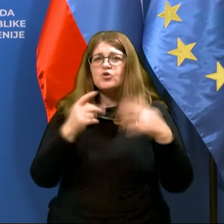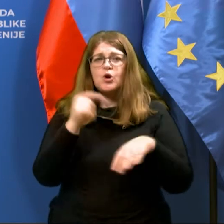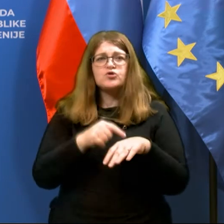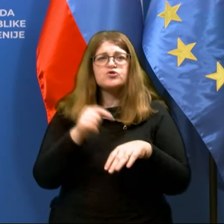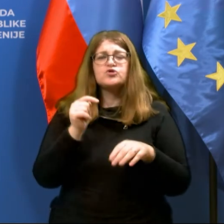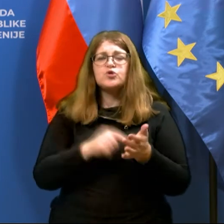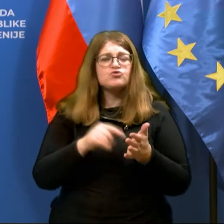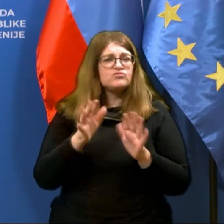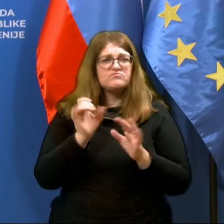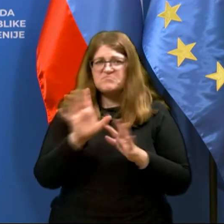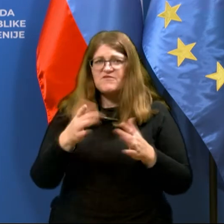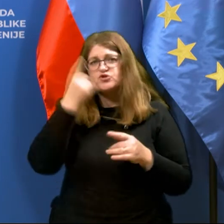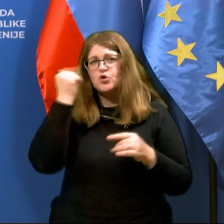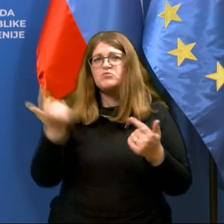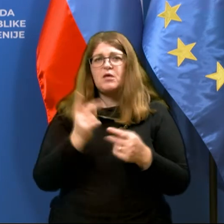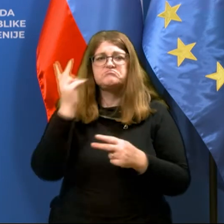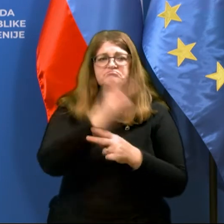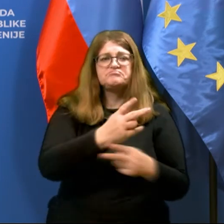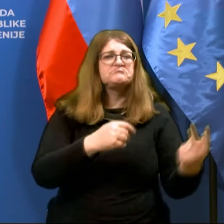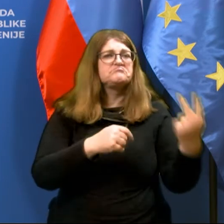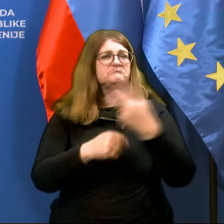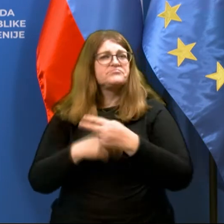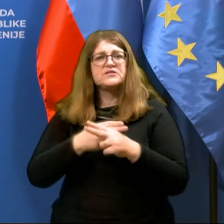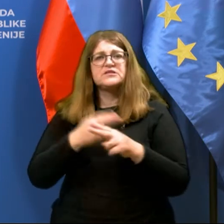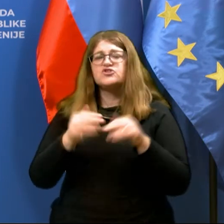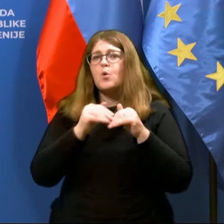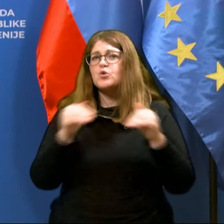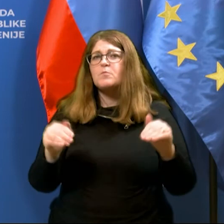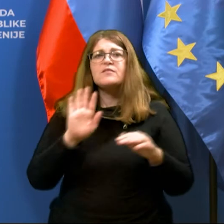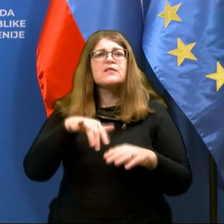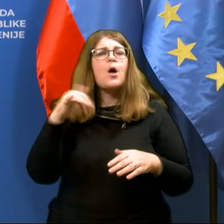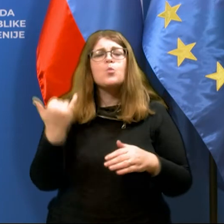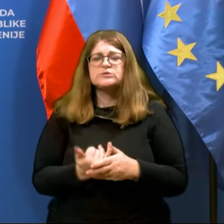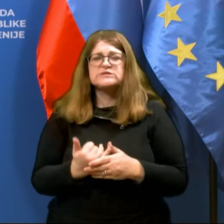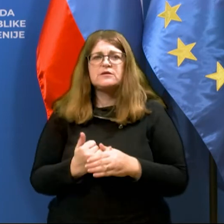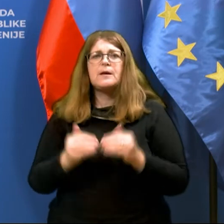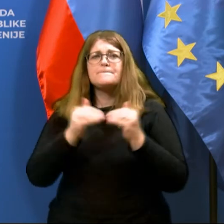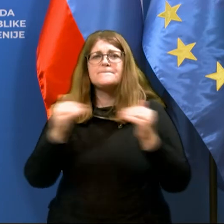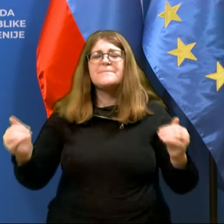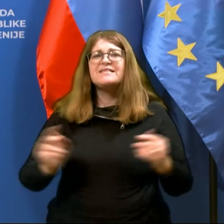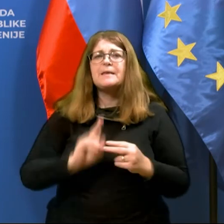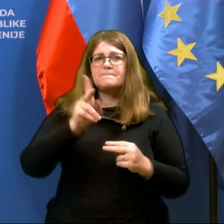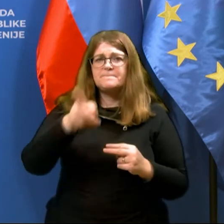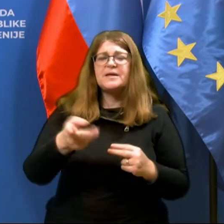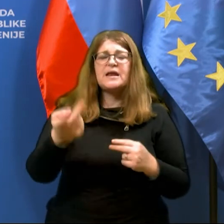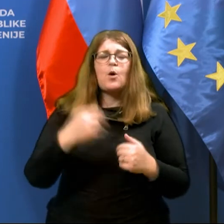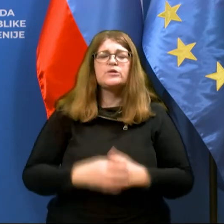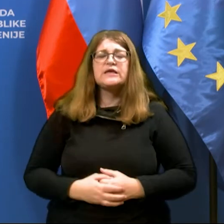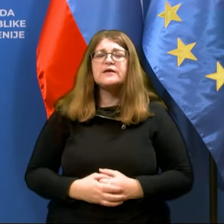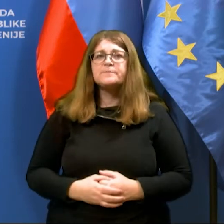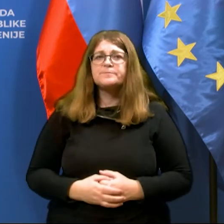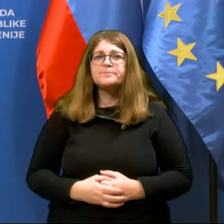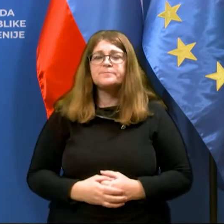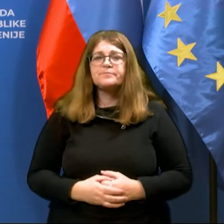ljudje lahko torej prehajajo državno mejo na vseh mejnih prehodih, torej ne zgolj na kontrolnih točkah,